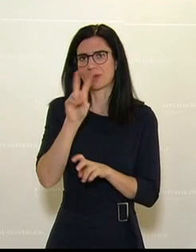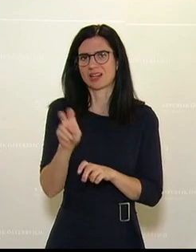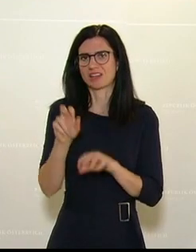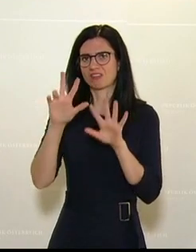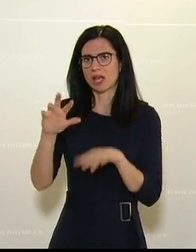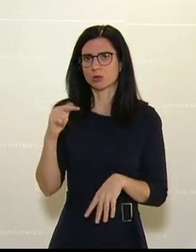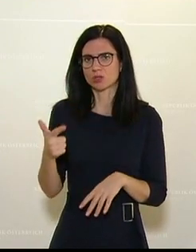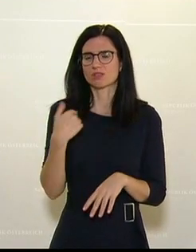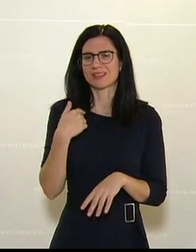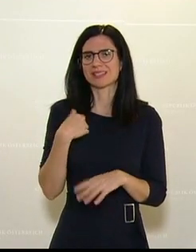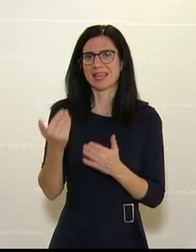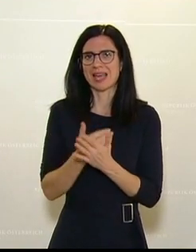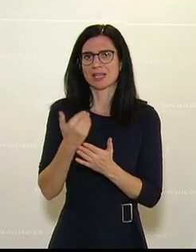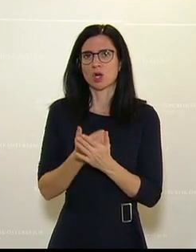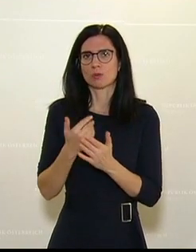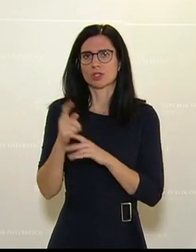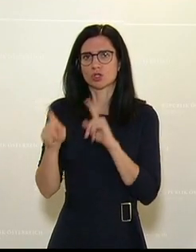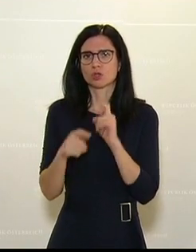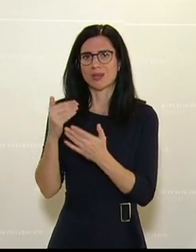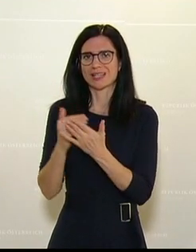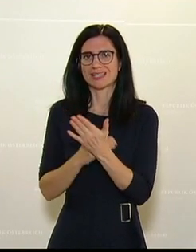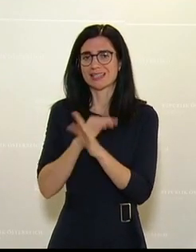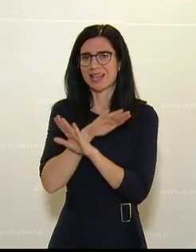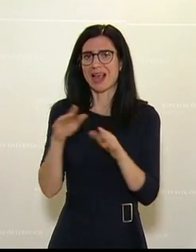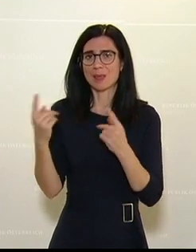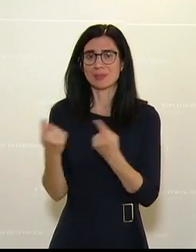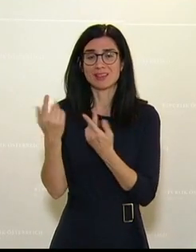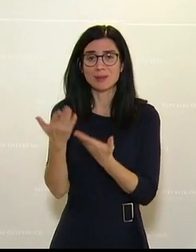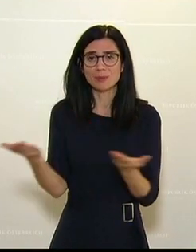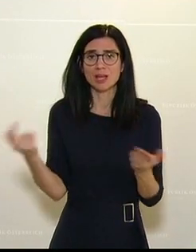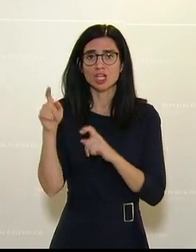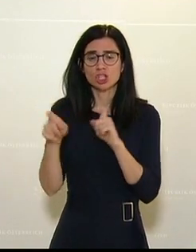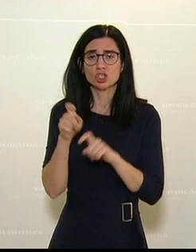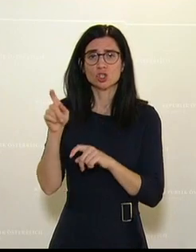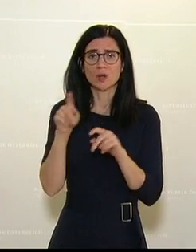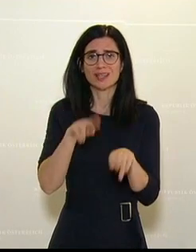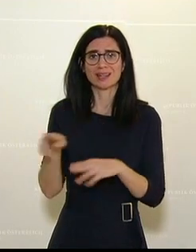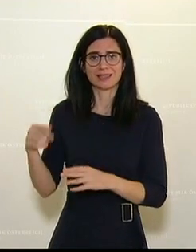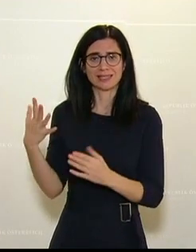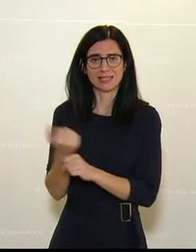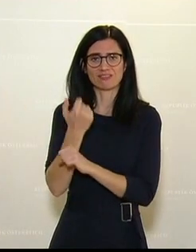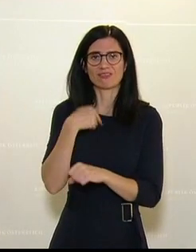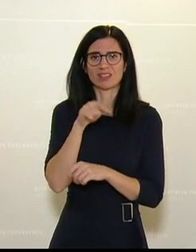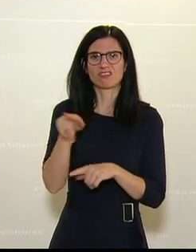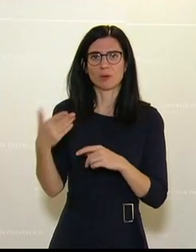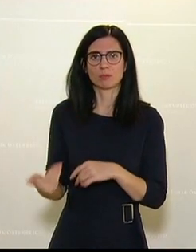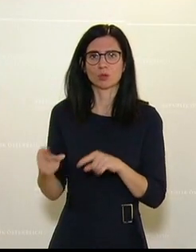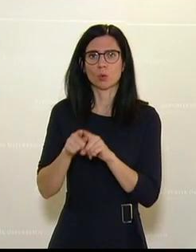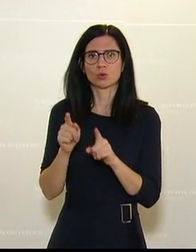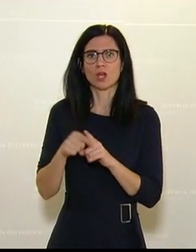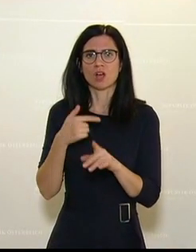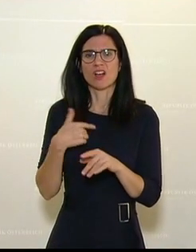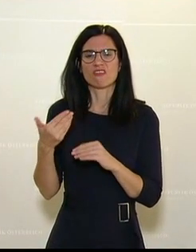28 Einkommensteuergesetz, das sind all jene Betriebe, die steuerrechtlich ihren Gewinn gemäß Vermietung und